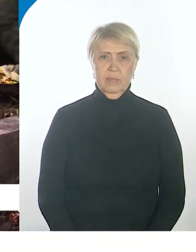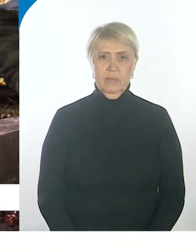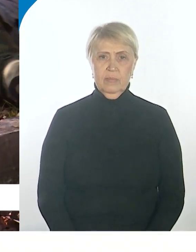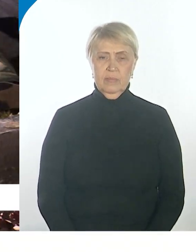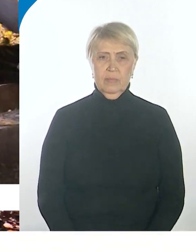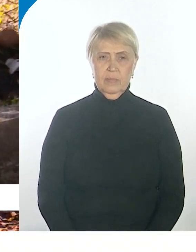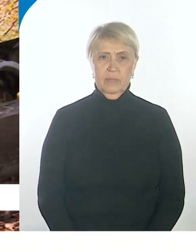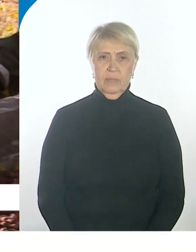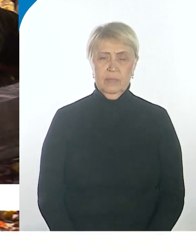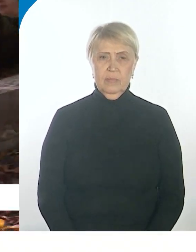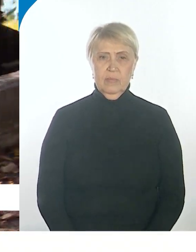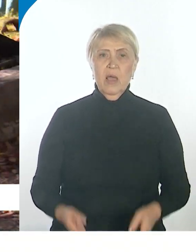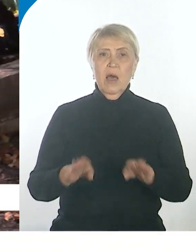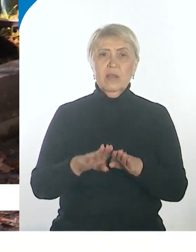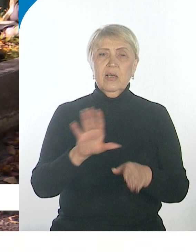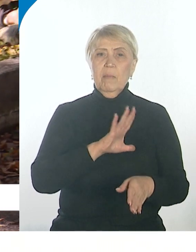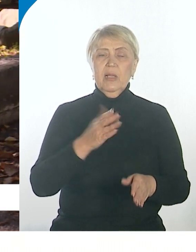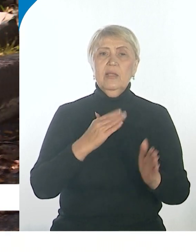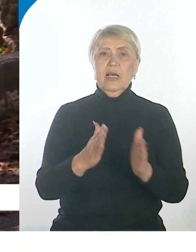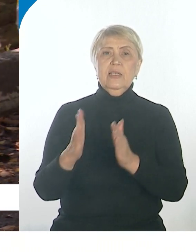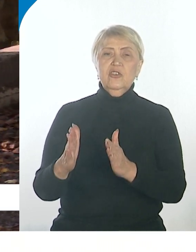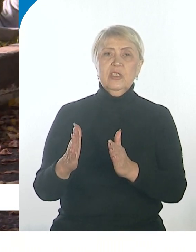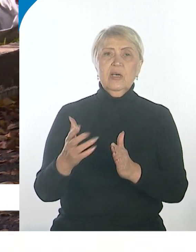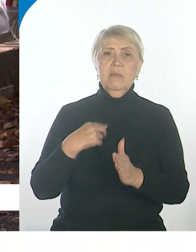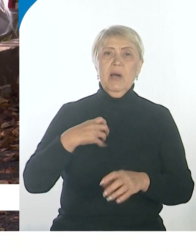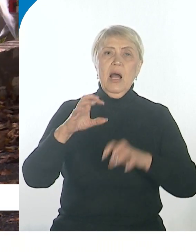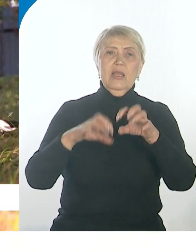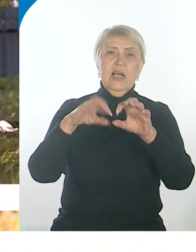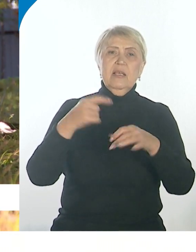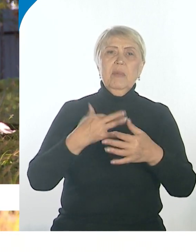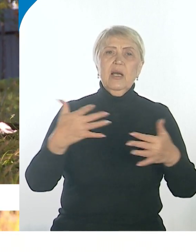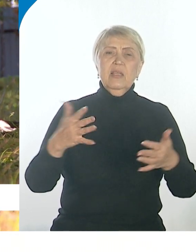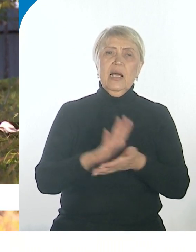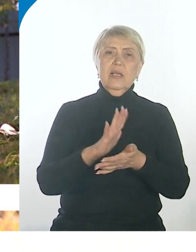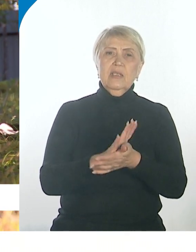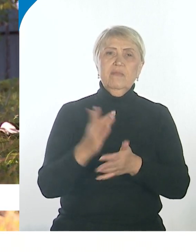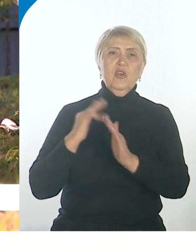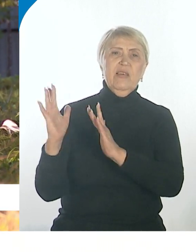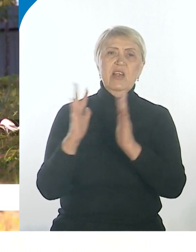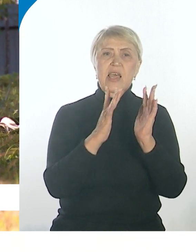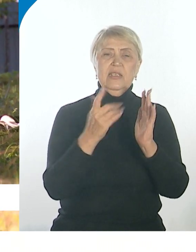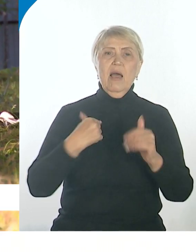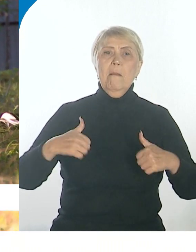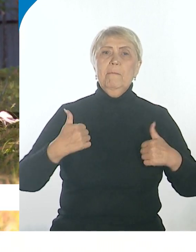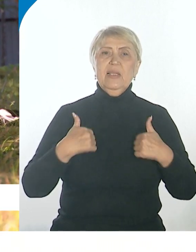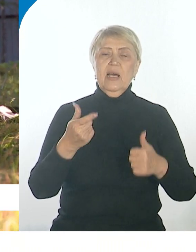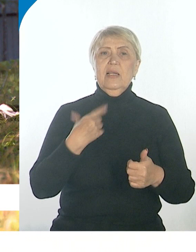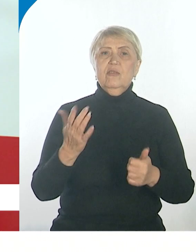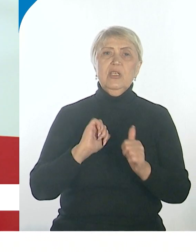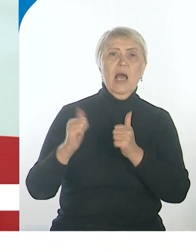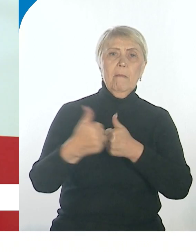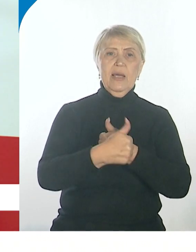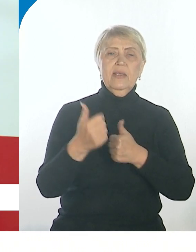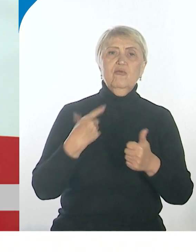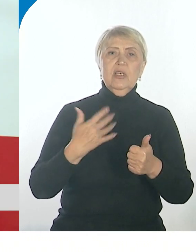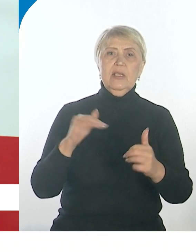Была тактическая подготовка. есть мы лазили по всякой грязи, по лесу лазили, пытались как-то там обойти противника,